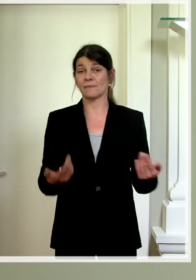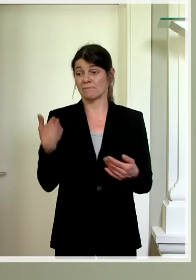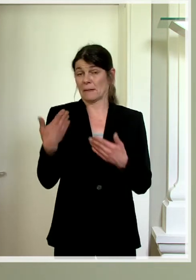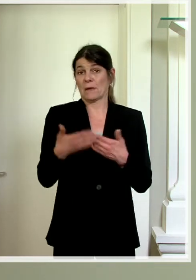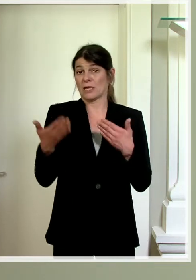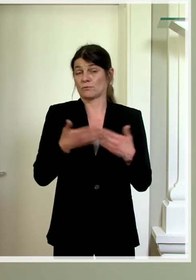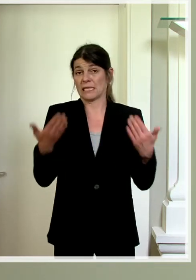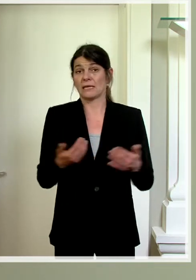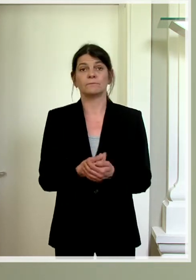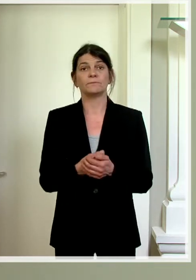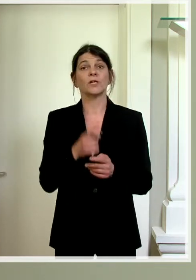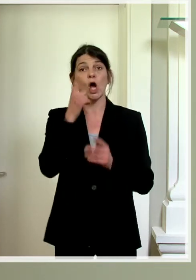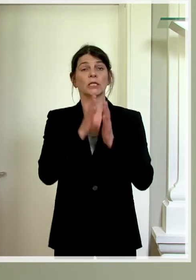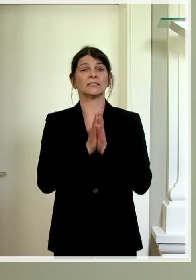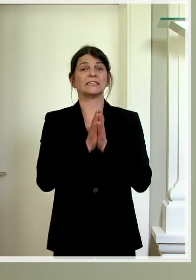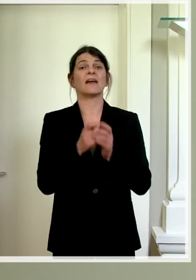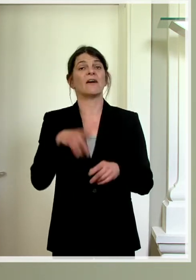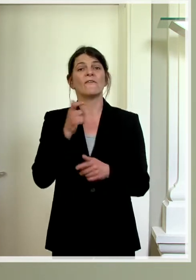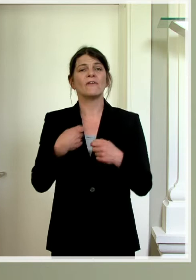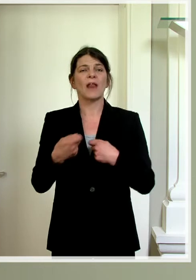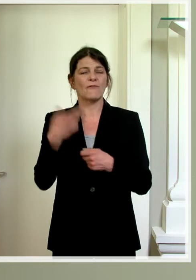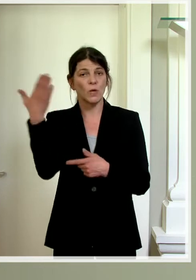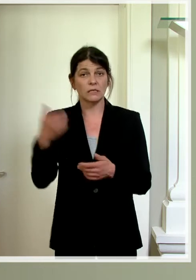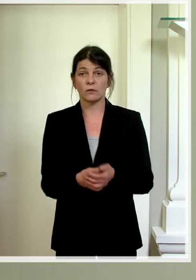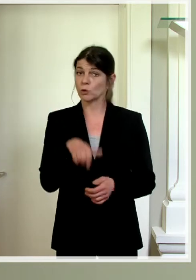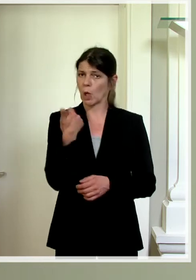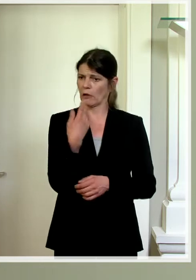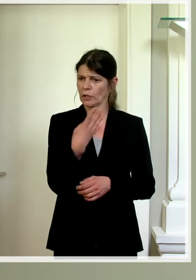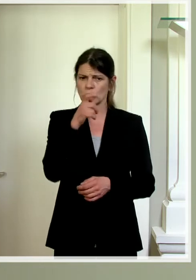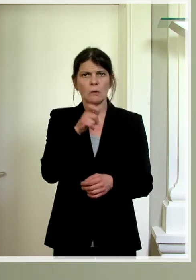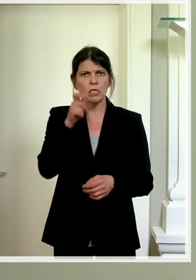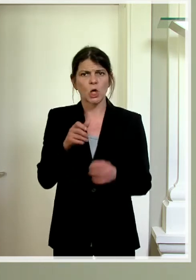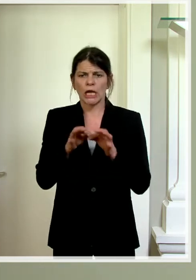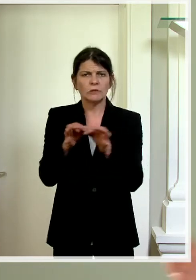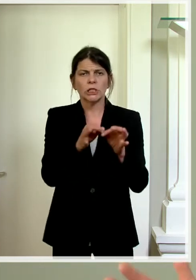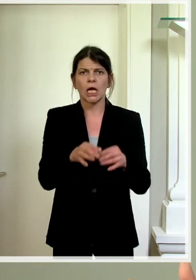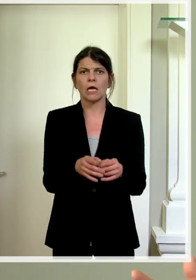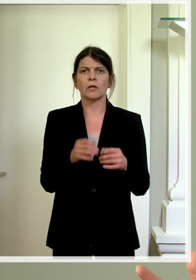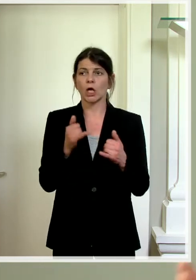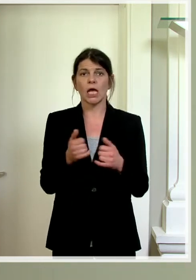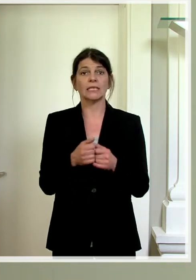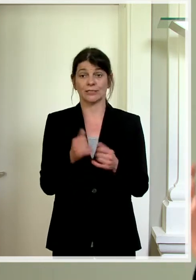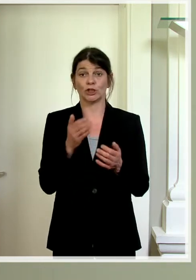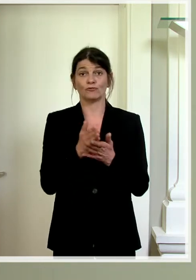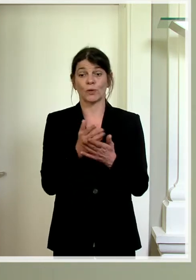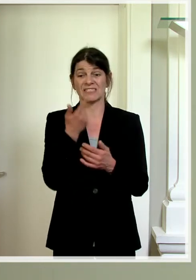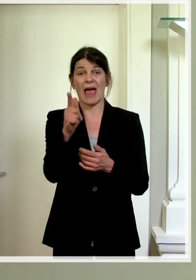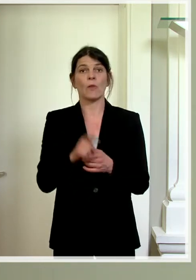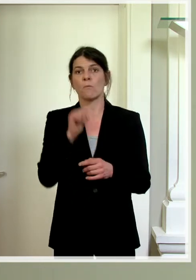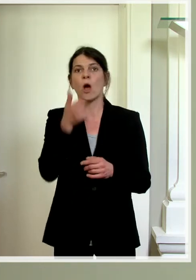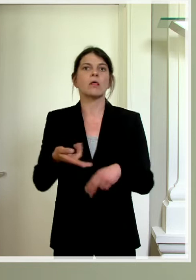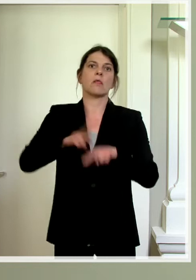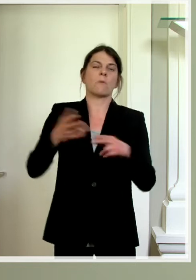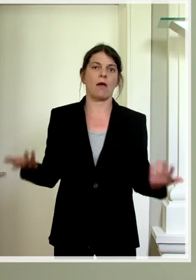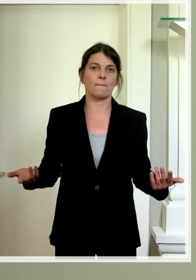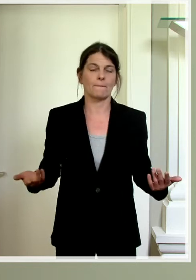Beispiel, Gottesdienst in Frankfurt, zuerst waren es mal 40, die sich da infiziert haben. Jetzt sprechen wir schon von 200 und morgen werden es noch mehr